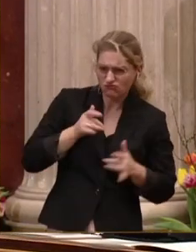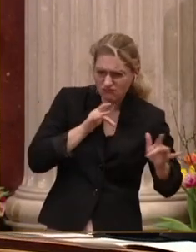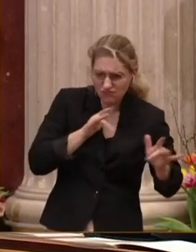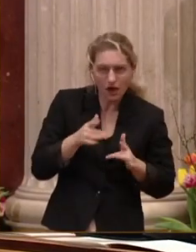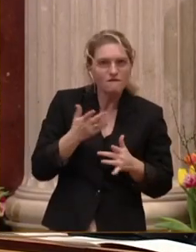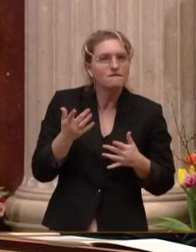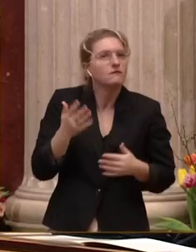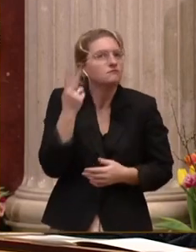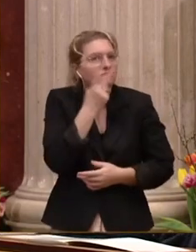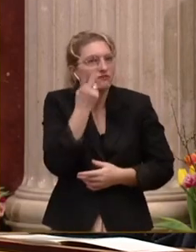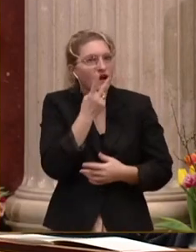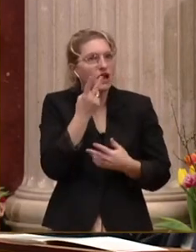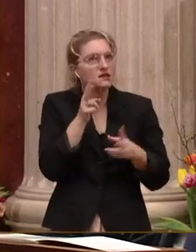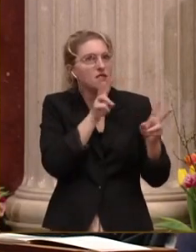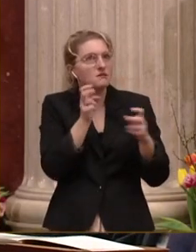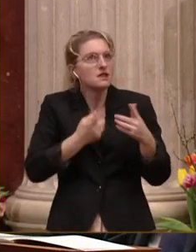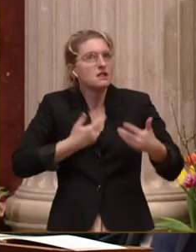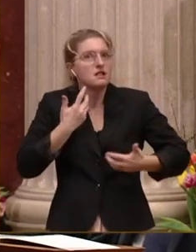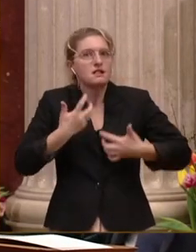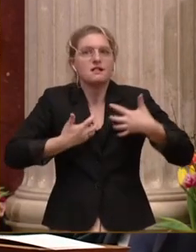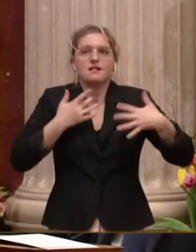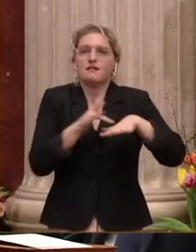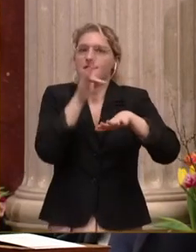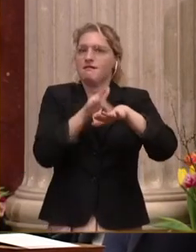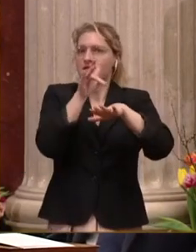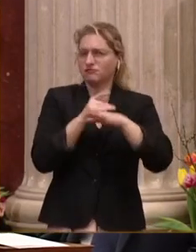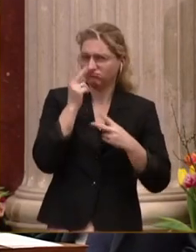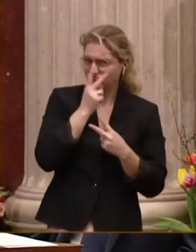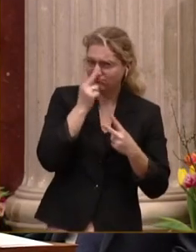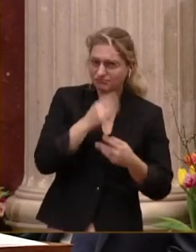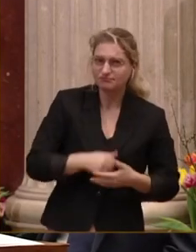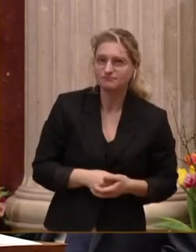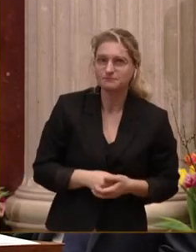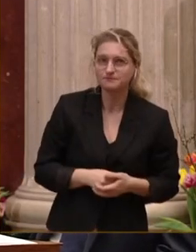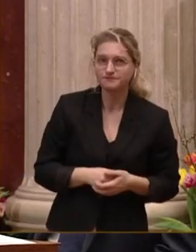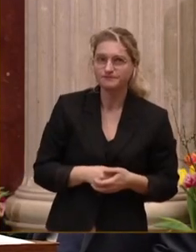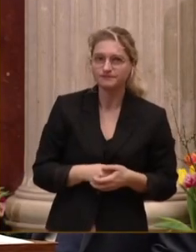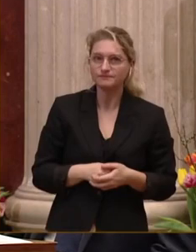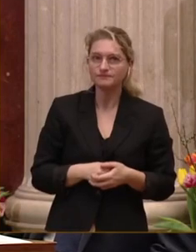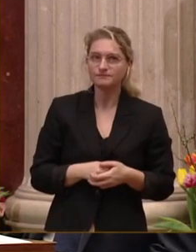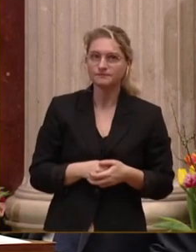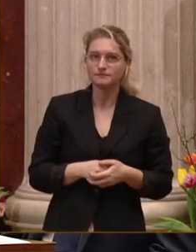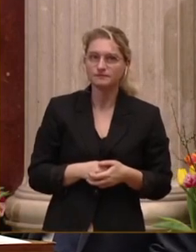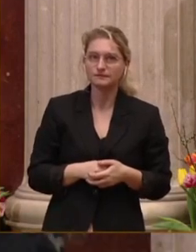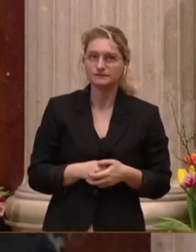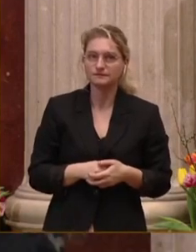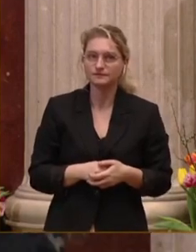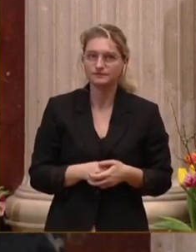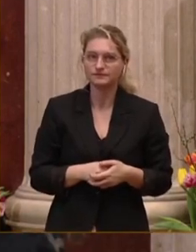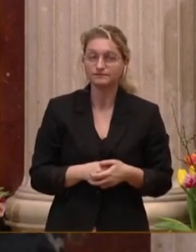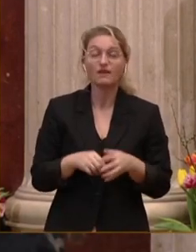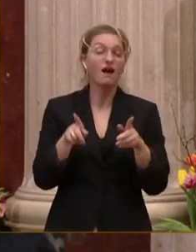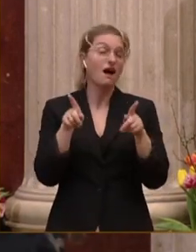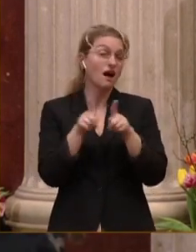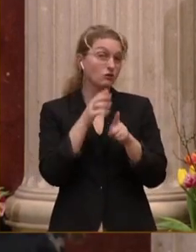emotionalen Diskussion. Und erlauben Sie mir auch vor Menschen in der Politik zu